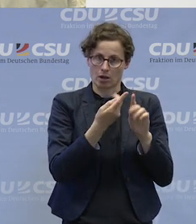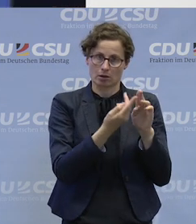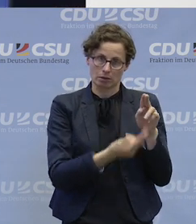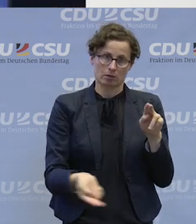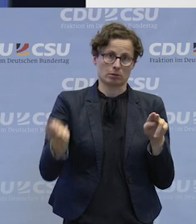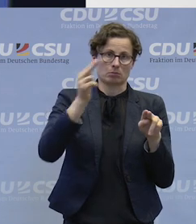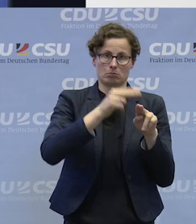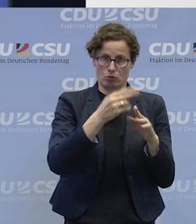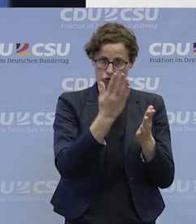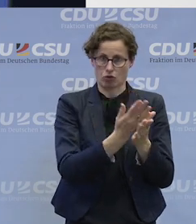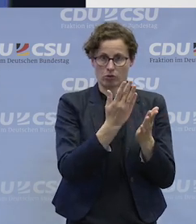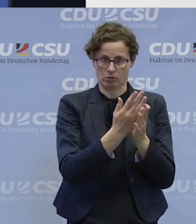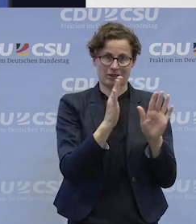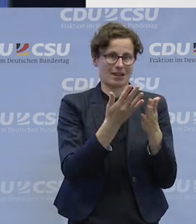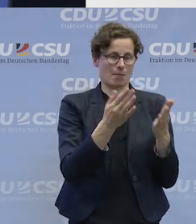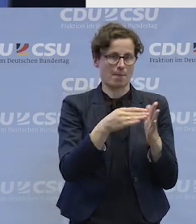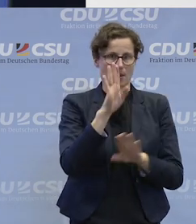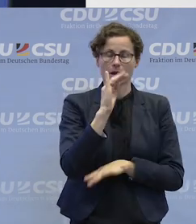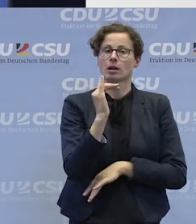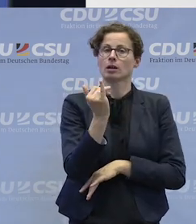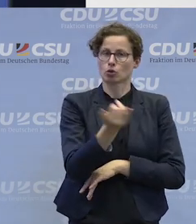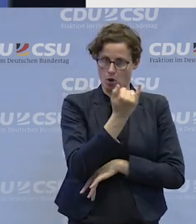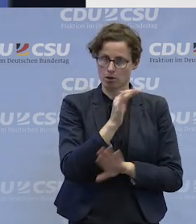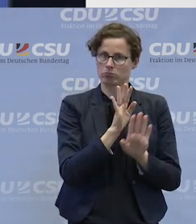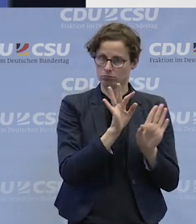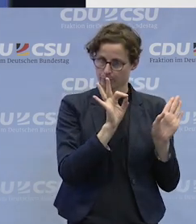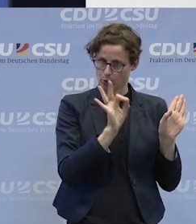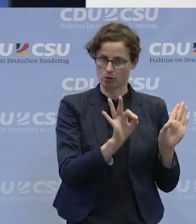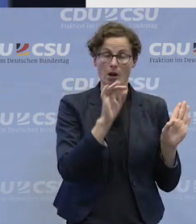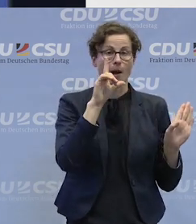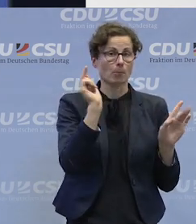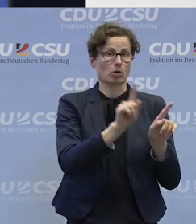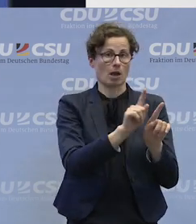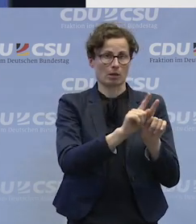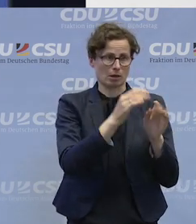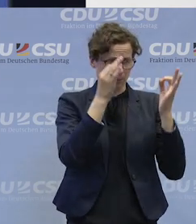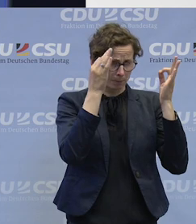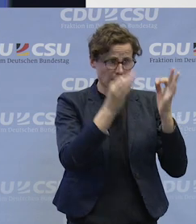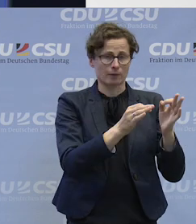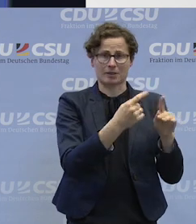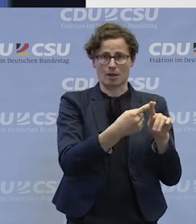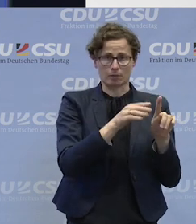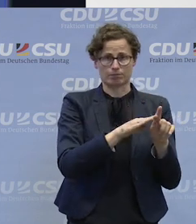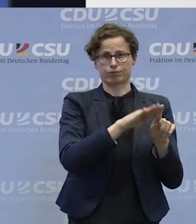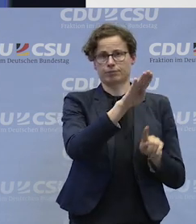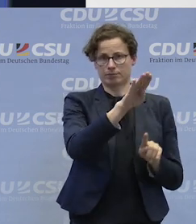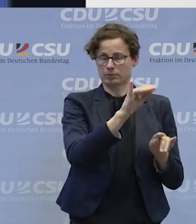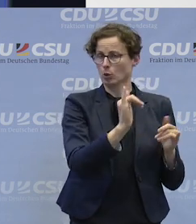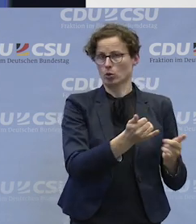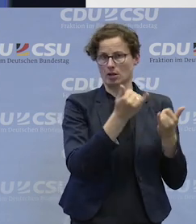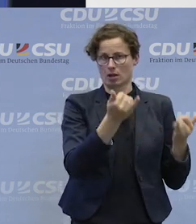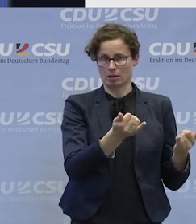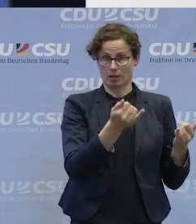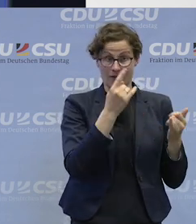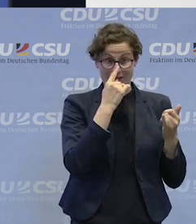mal toll. Und ich finde, das sollten wir unterstreichen. Das haben wir auch in Hamburg erlebt, dass sich das sozusagen verzehnfacht hat und das ist großartig. Wenn sich das